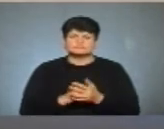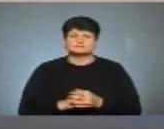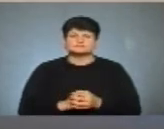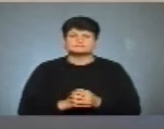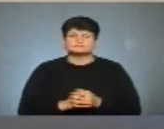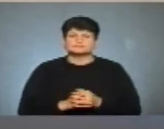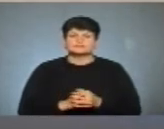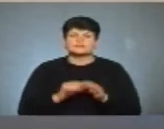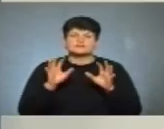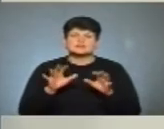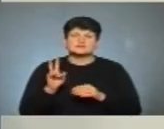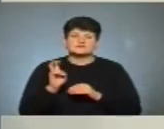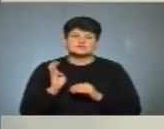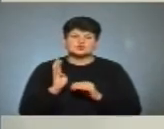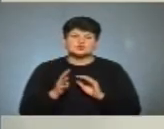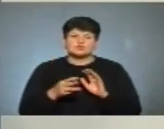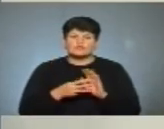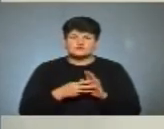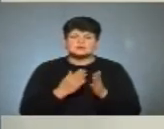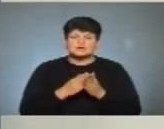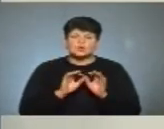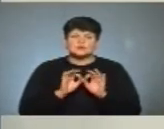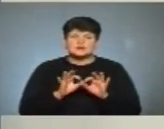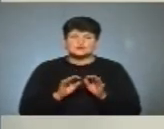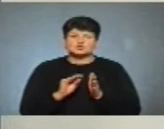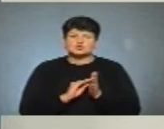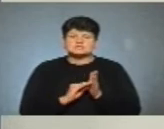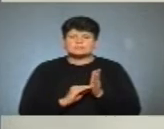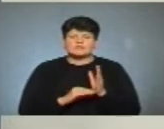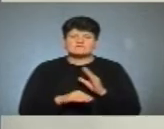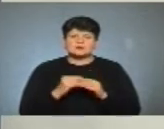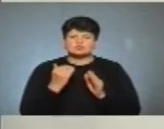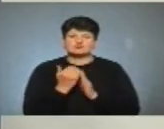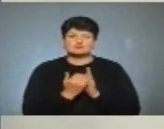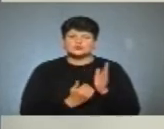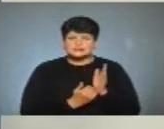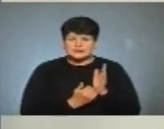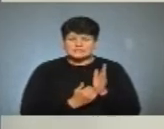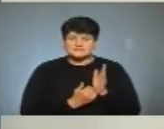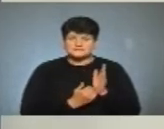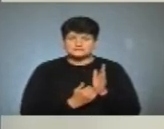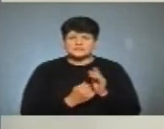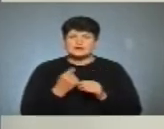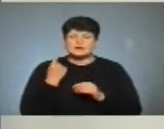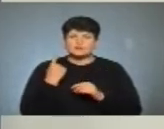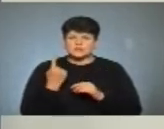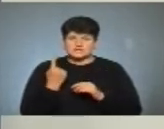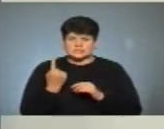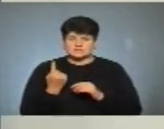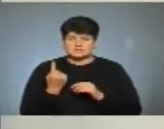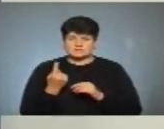В статті 248 є роз'яснення щодо заповнення виборчого бюлетеня. І, зокрема, в одній із